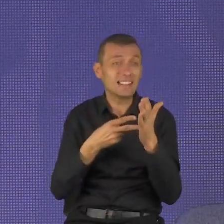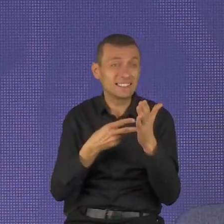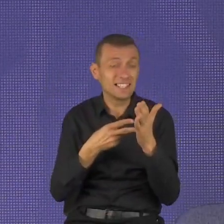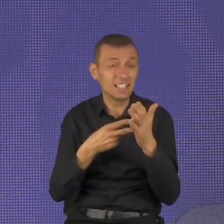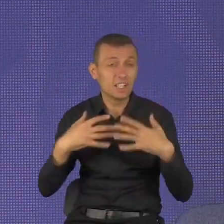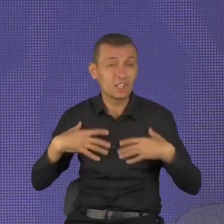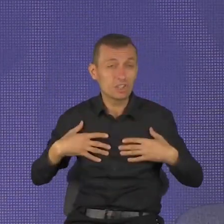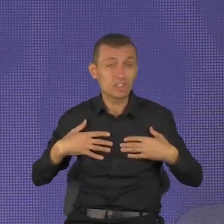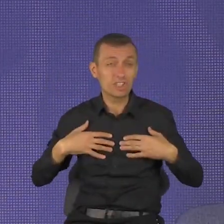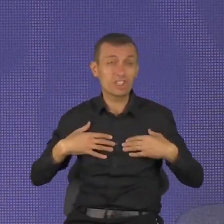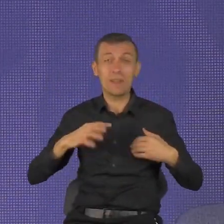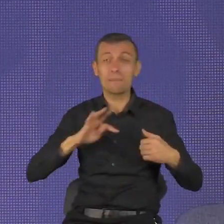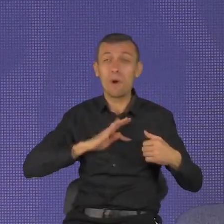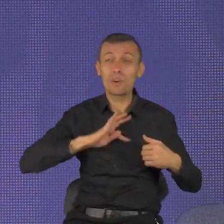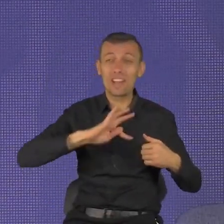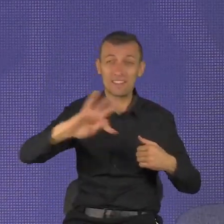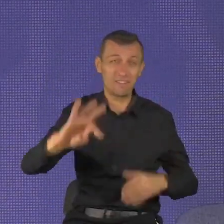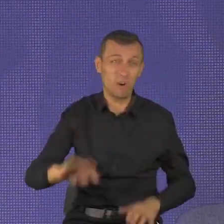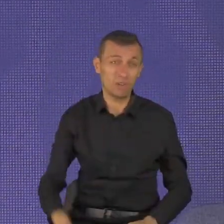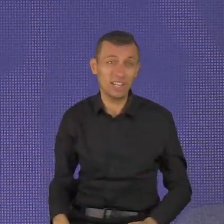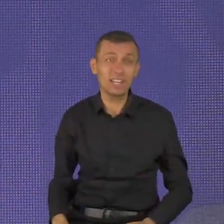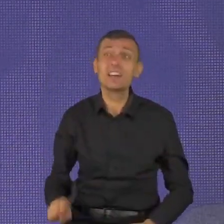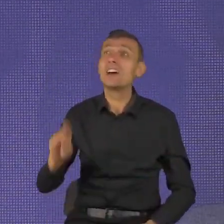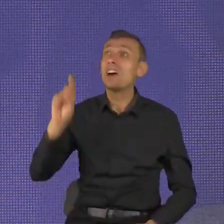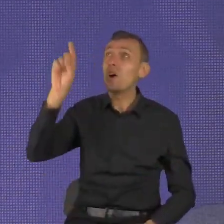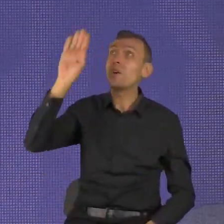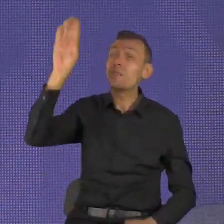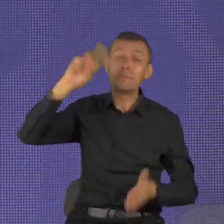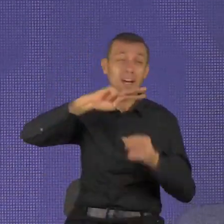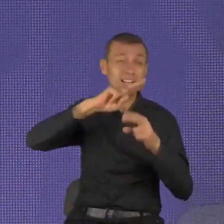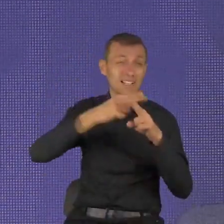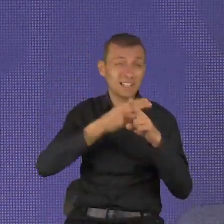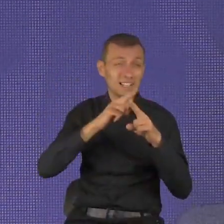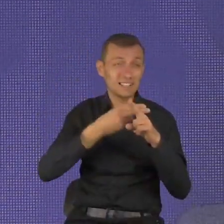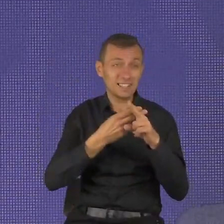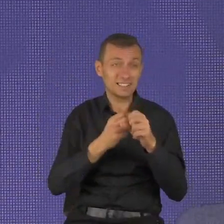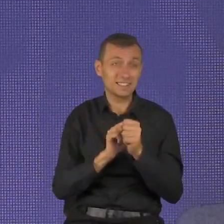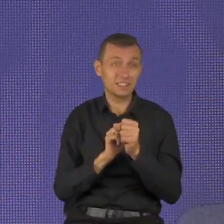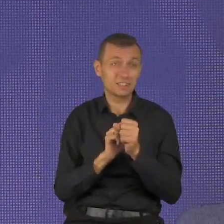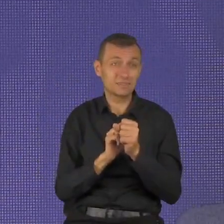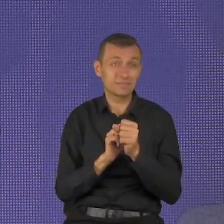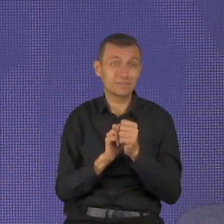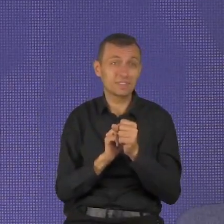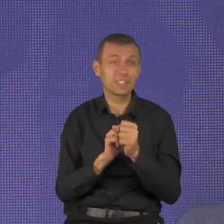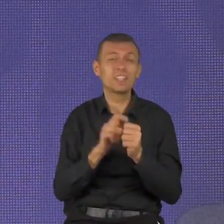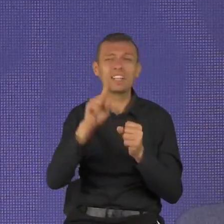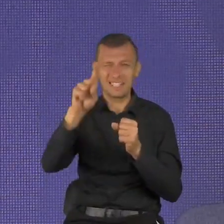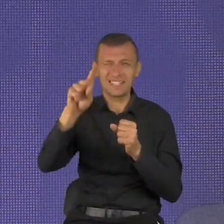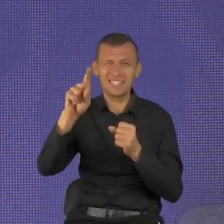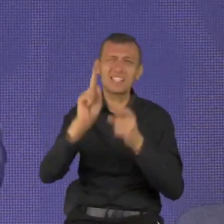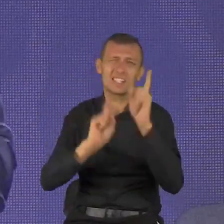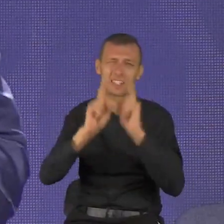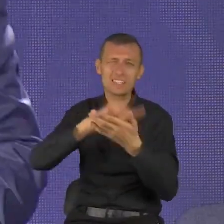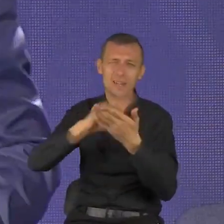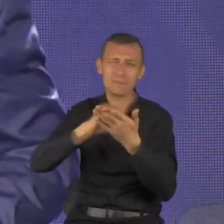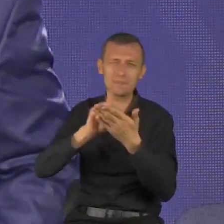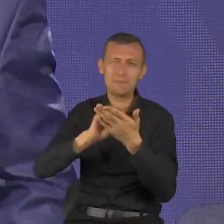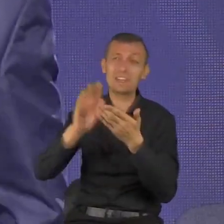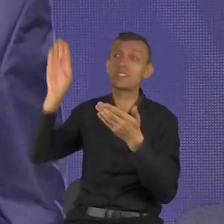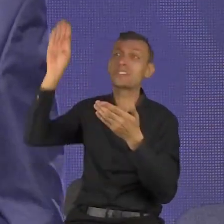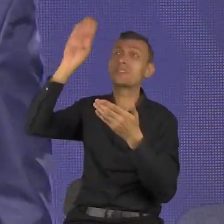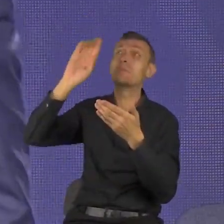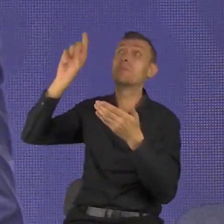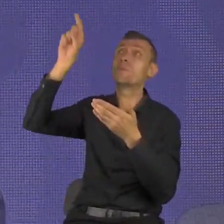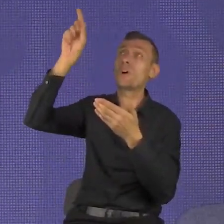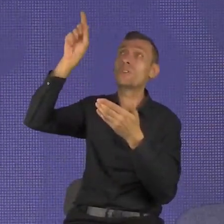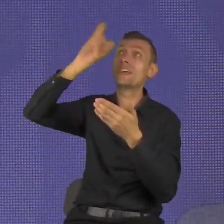z najbolesniejszych kwestii ma miejsce wtedy, kiedy ty się spieszysz, a Bóg się nie spieszy. Częścią dojrzałości jest